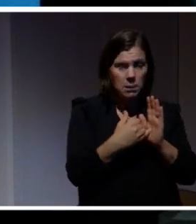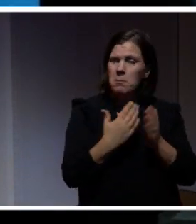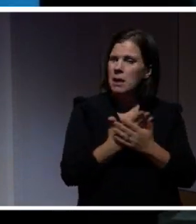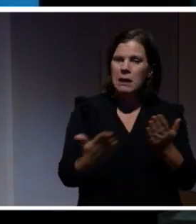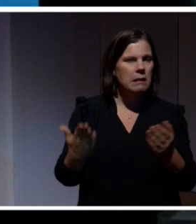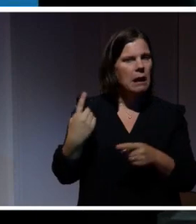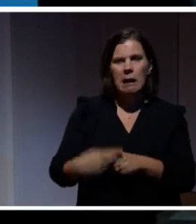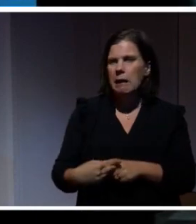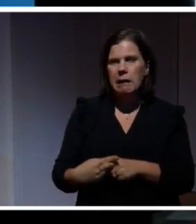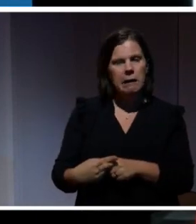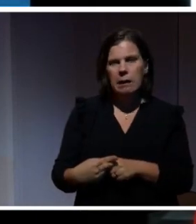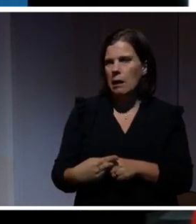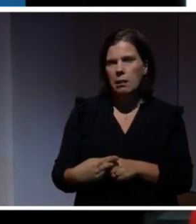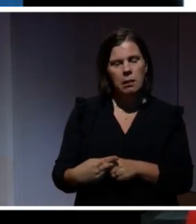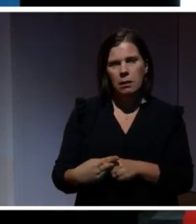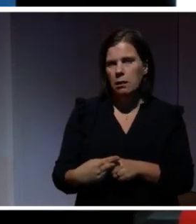inte är särskilt enkelt att hantera.